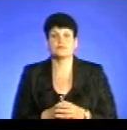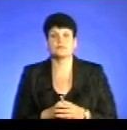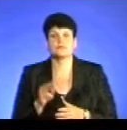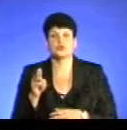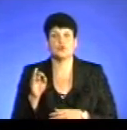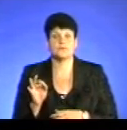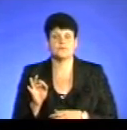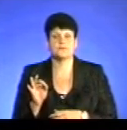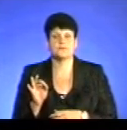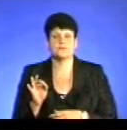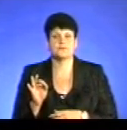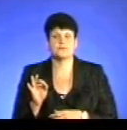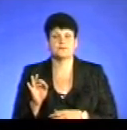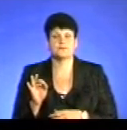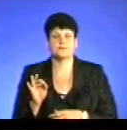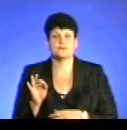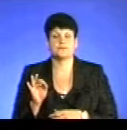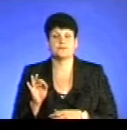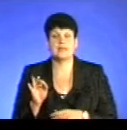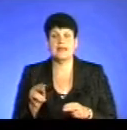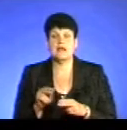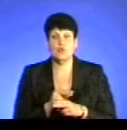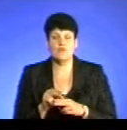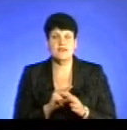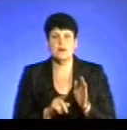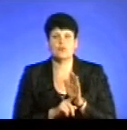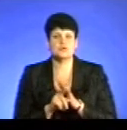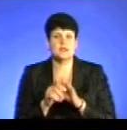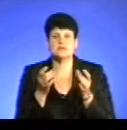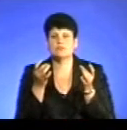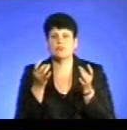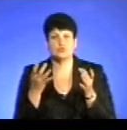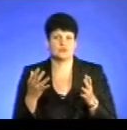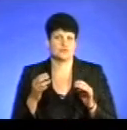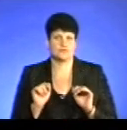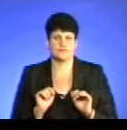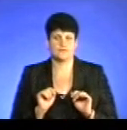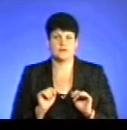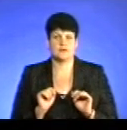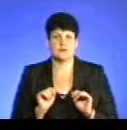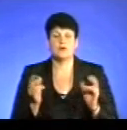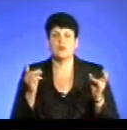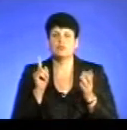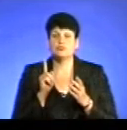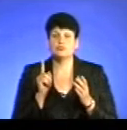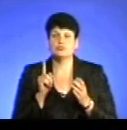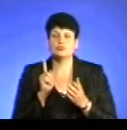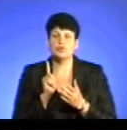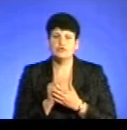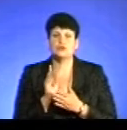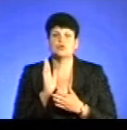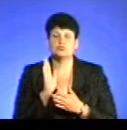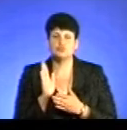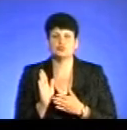лікування починається з дуже простої речі. Повинно бути розуміння і бажання